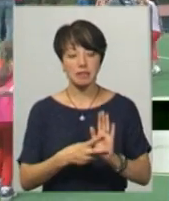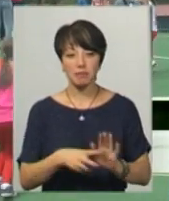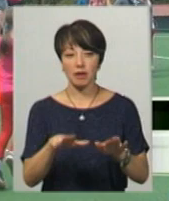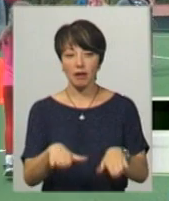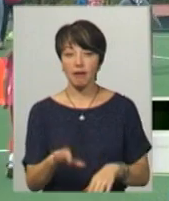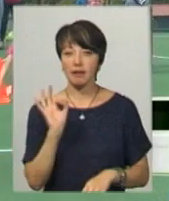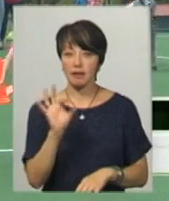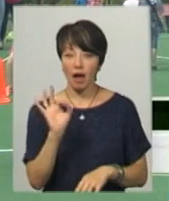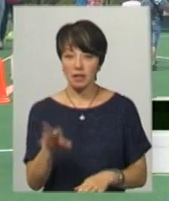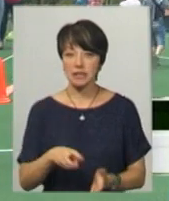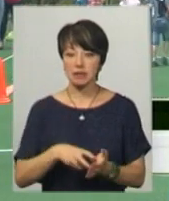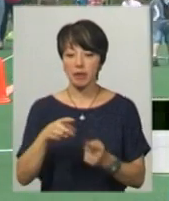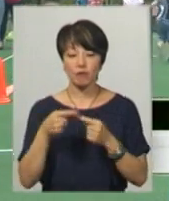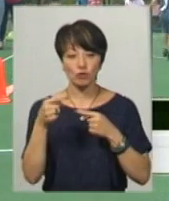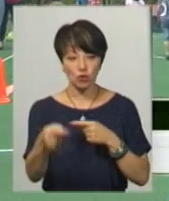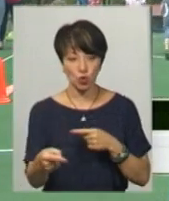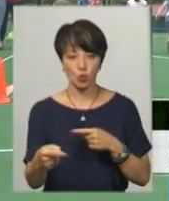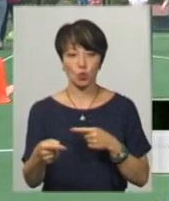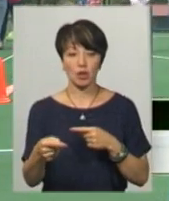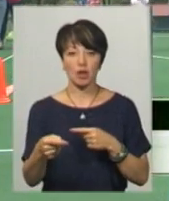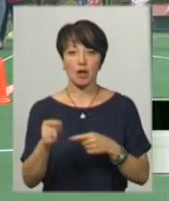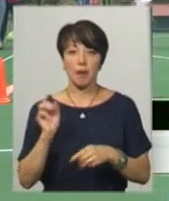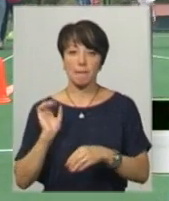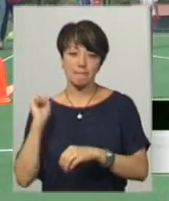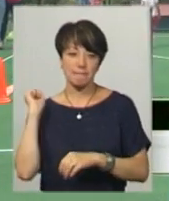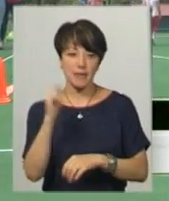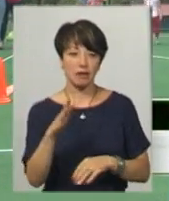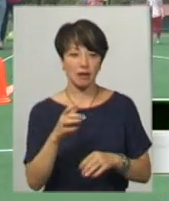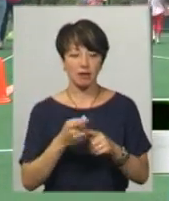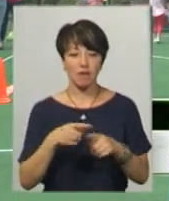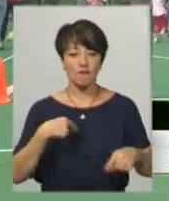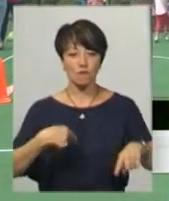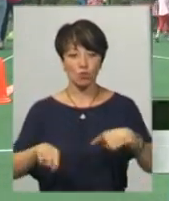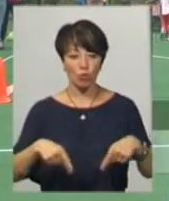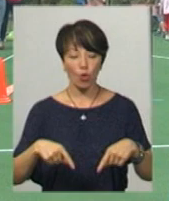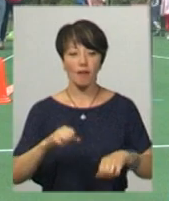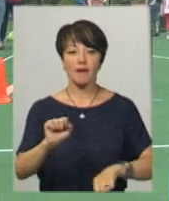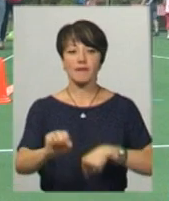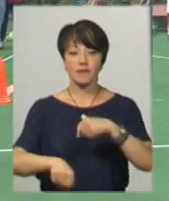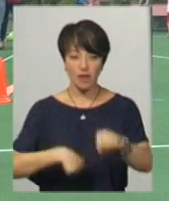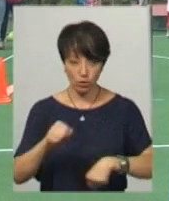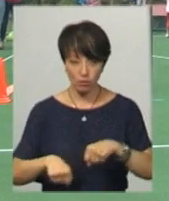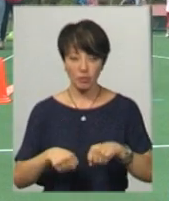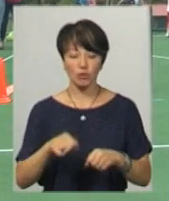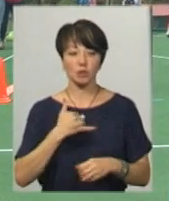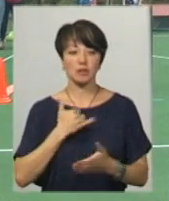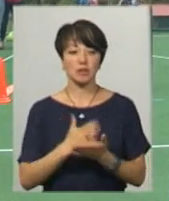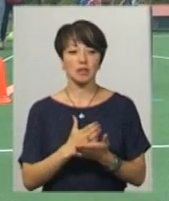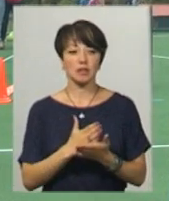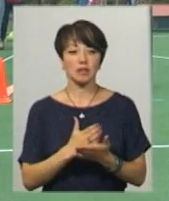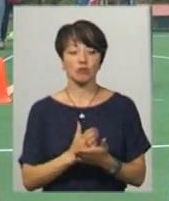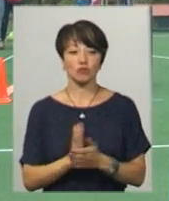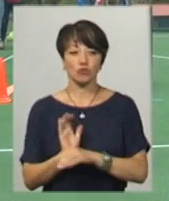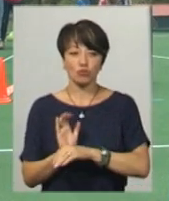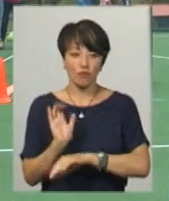нас зарс, стрибки в довжину, метання спису, футбол, велосипеди у нас представлені, також